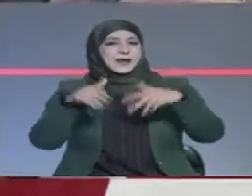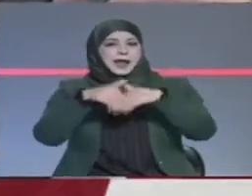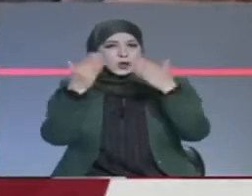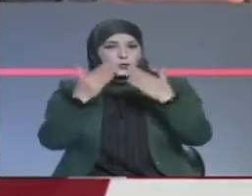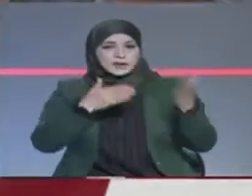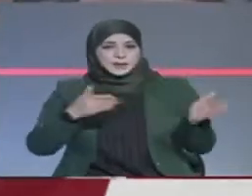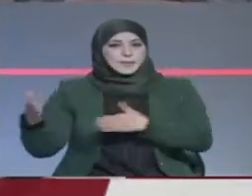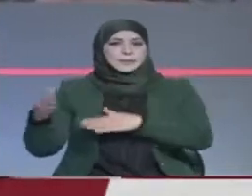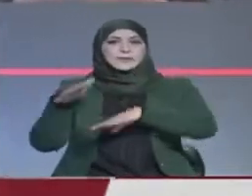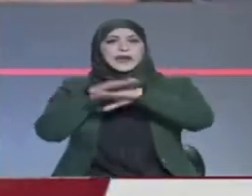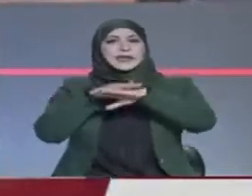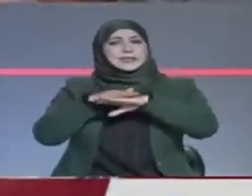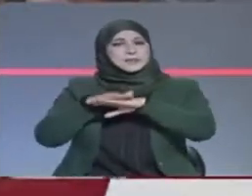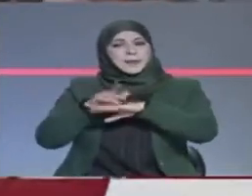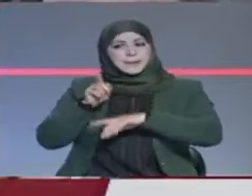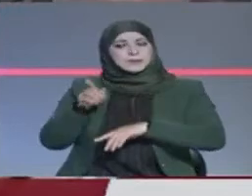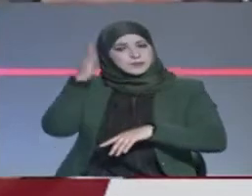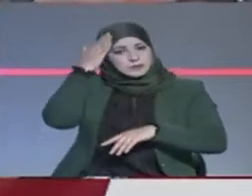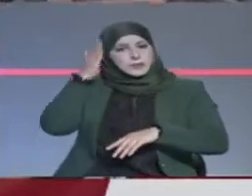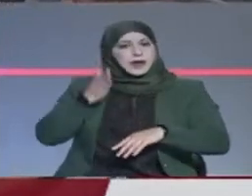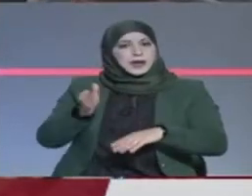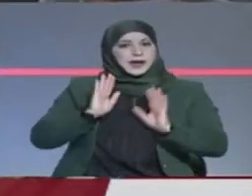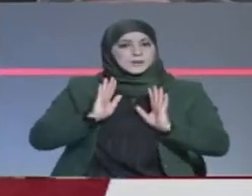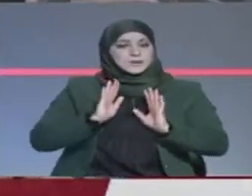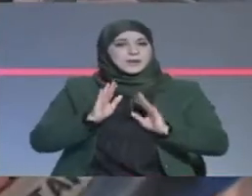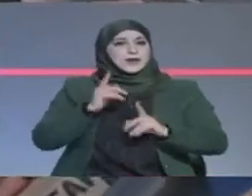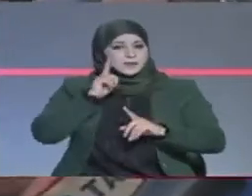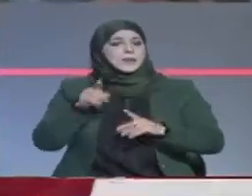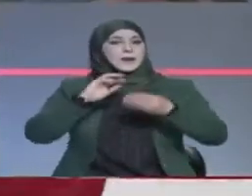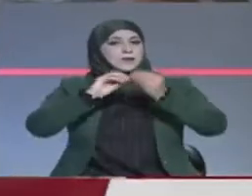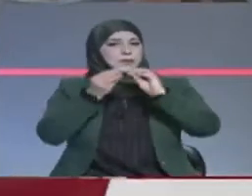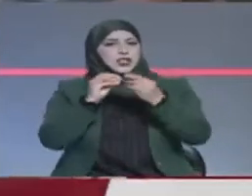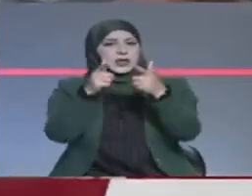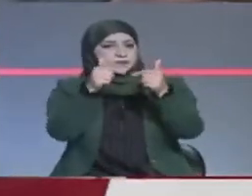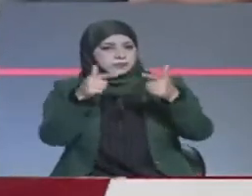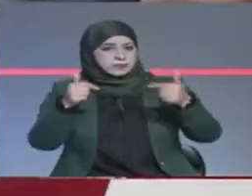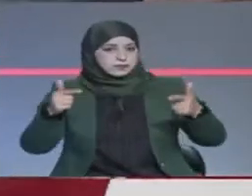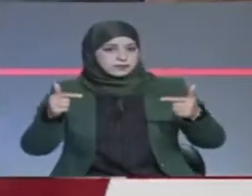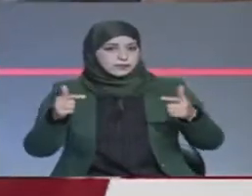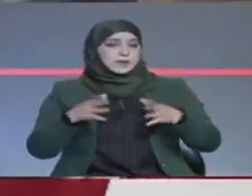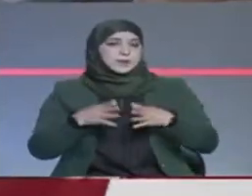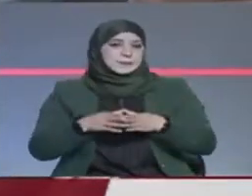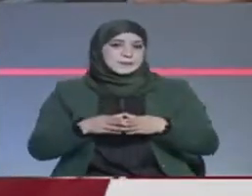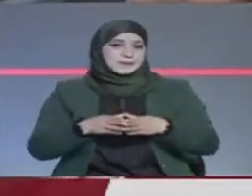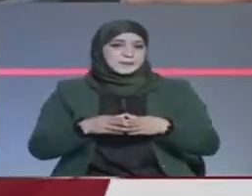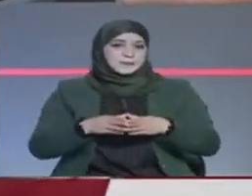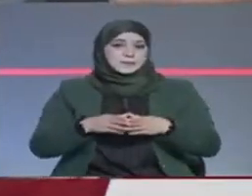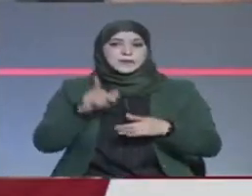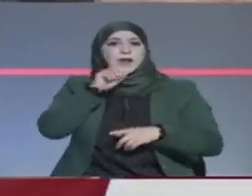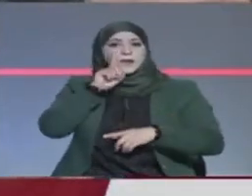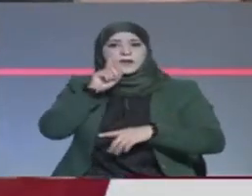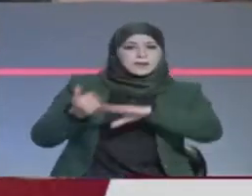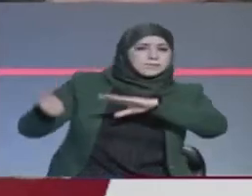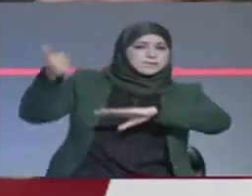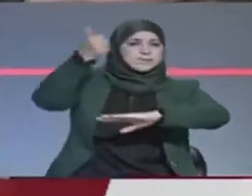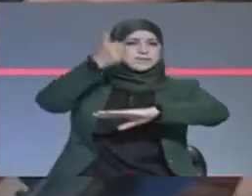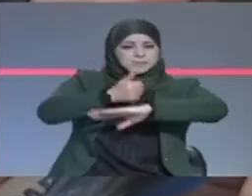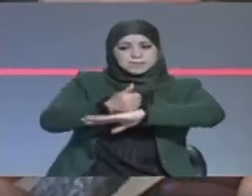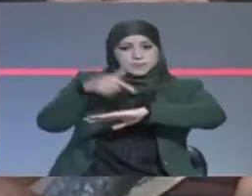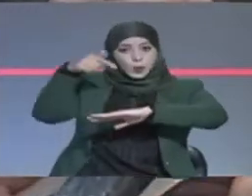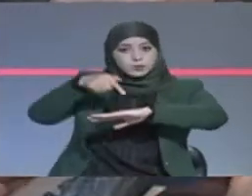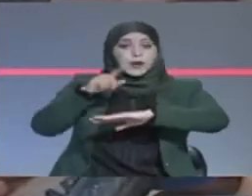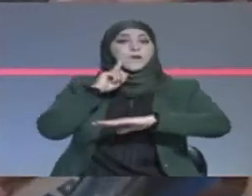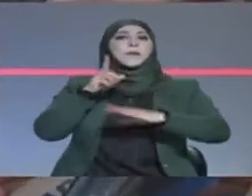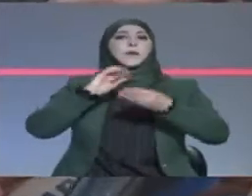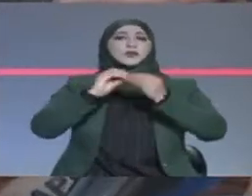اليوم الأسباب هما أدرة بالأسباب لكن ثم برشة توترات صارت من اللي صارت تعيينها في الشركة